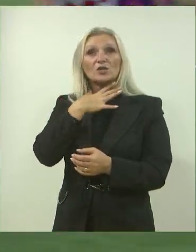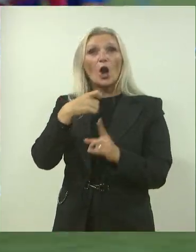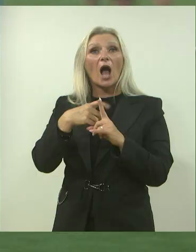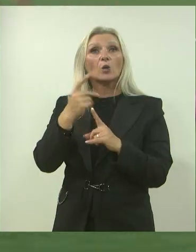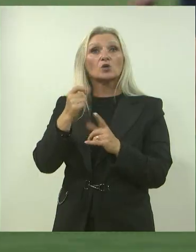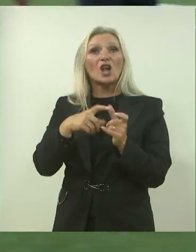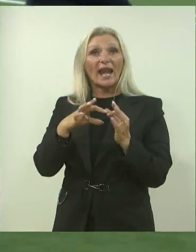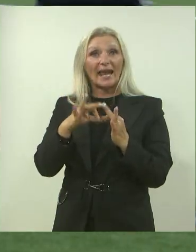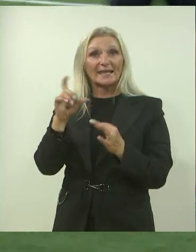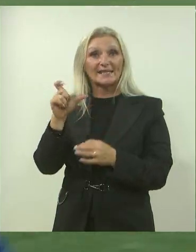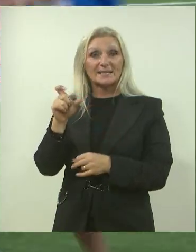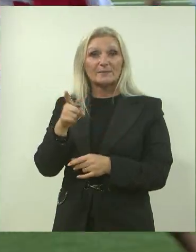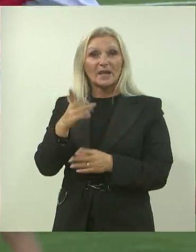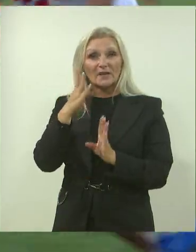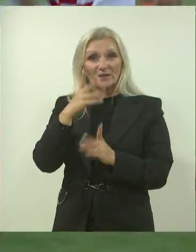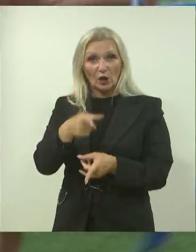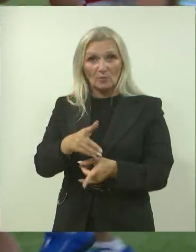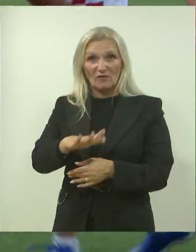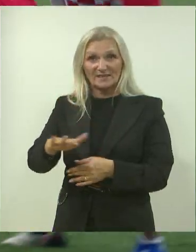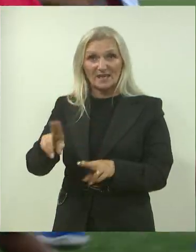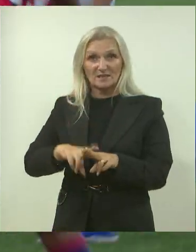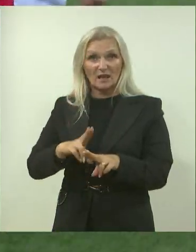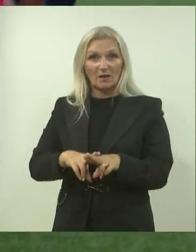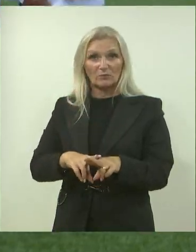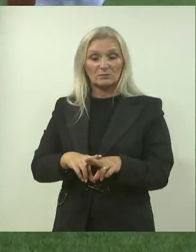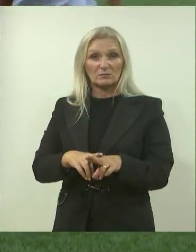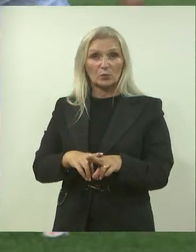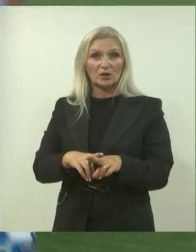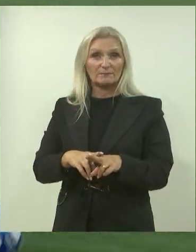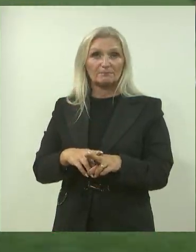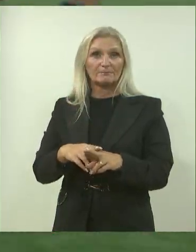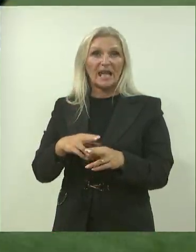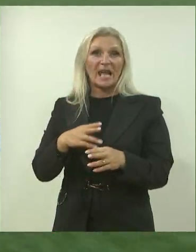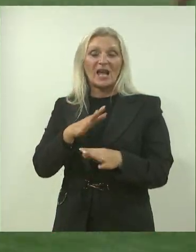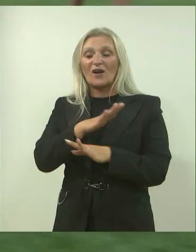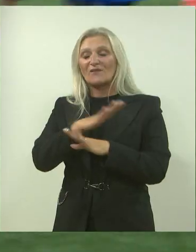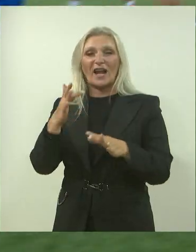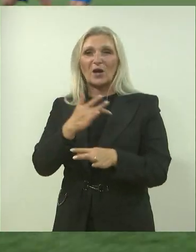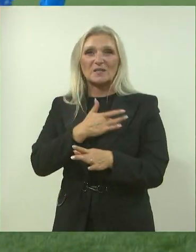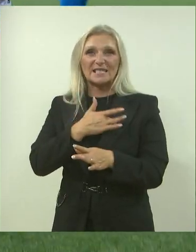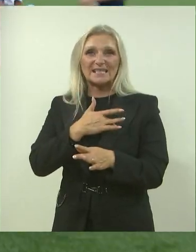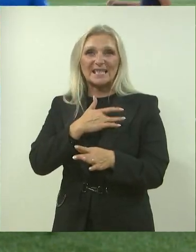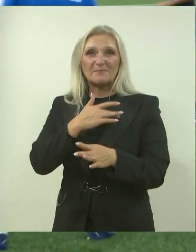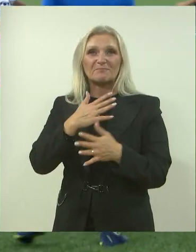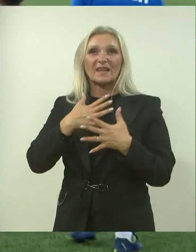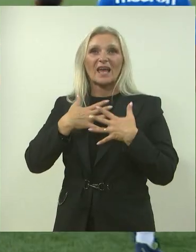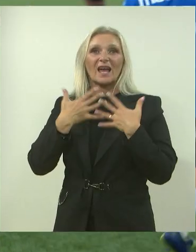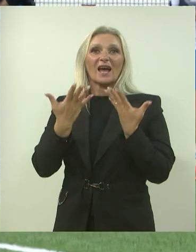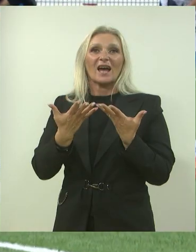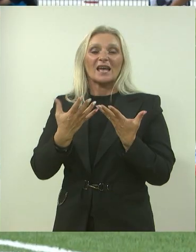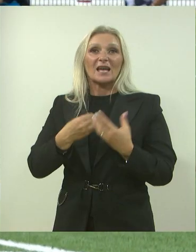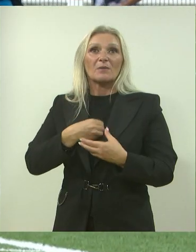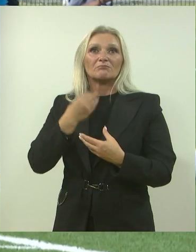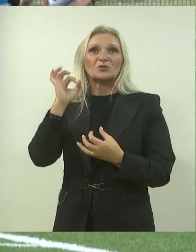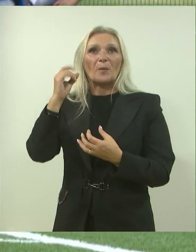Vjerujem da će ovo tim mališanima biti ispunjeno srce dan, ali i godina dobrim sjećanjima i